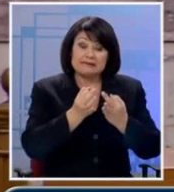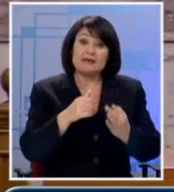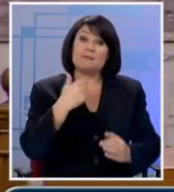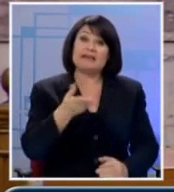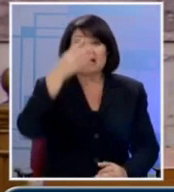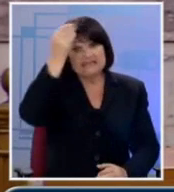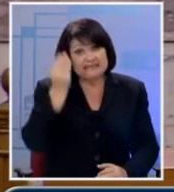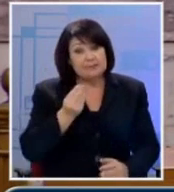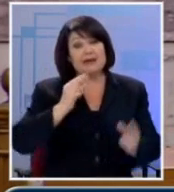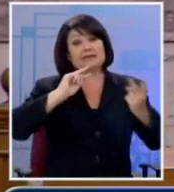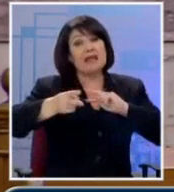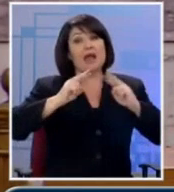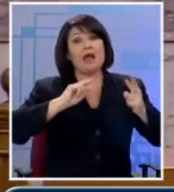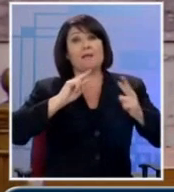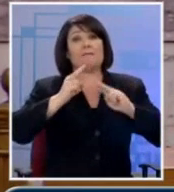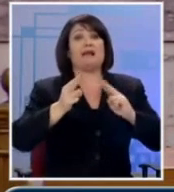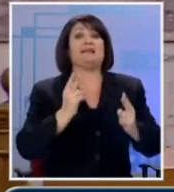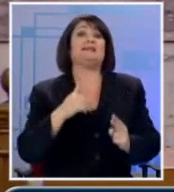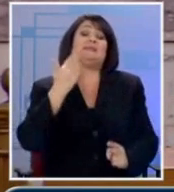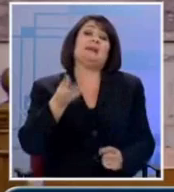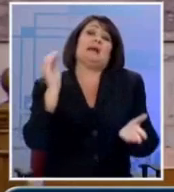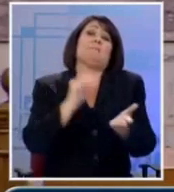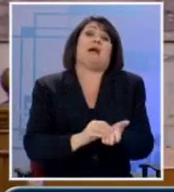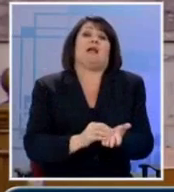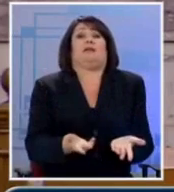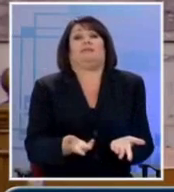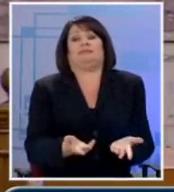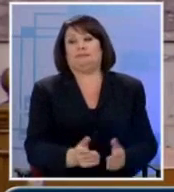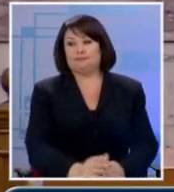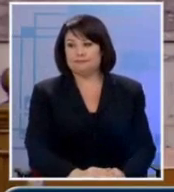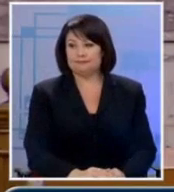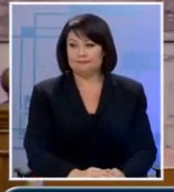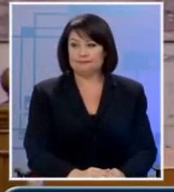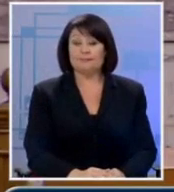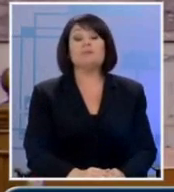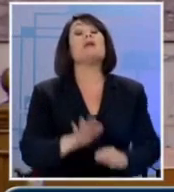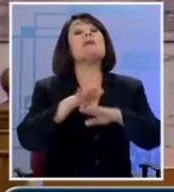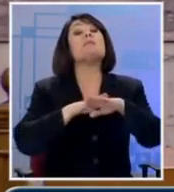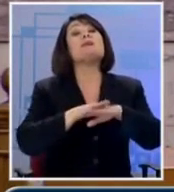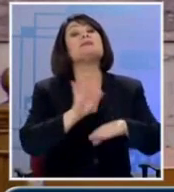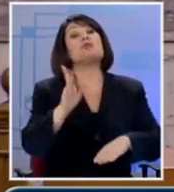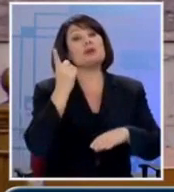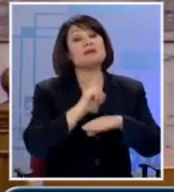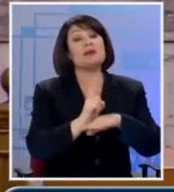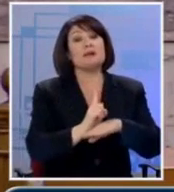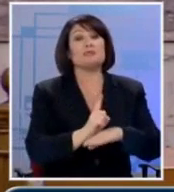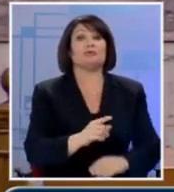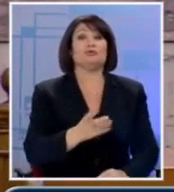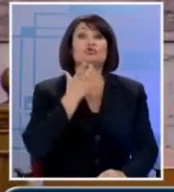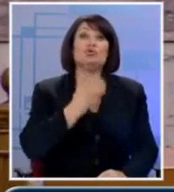κύριος Τσίπρας μετά να απαντήσει και πιθανόν μετά να ξαναζητήστε εσείς. Με συγχωρείτε, ένα λεπτό. Ένα λεπτό.